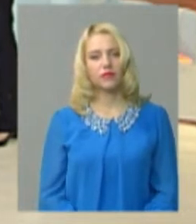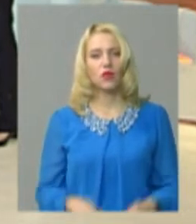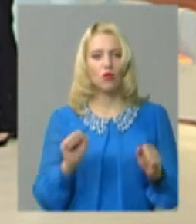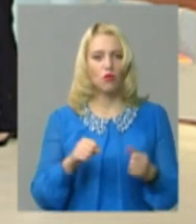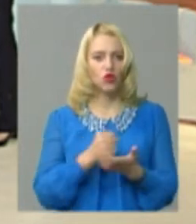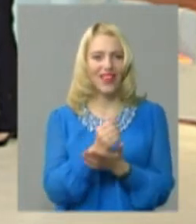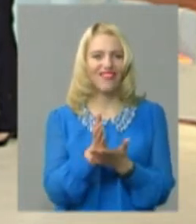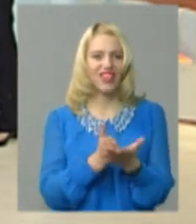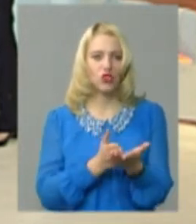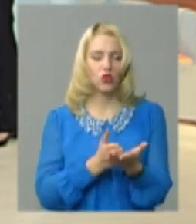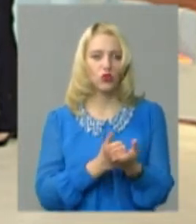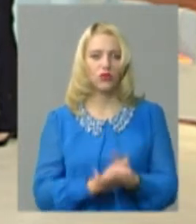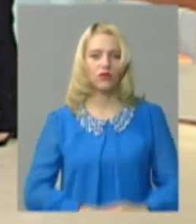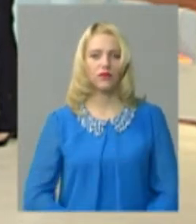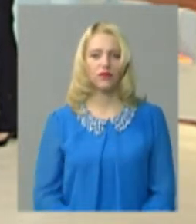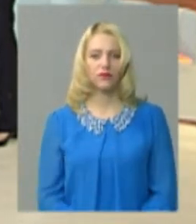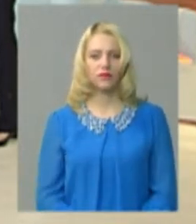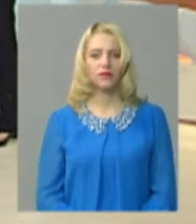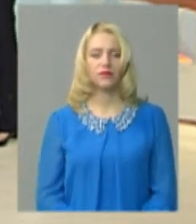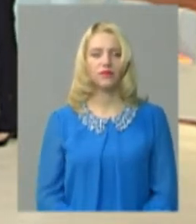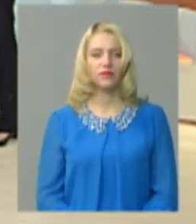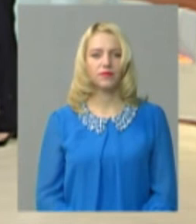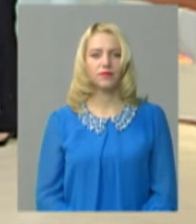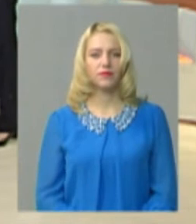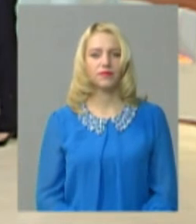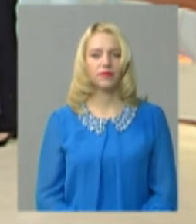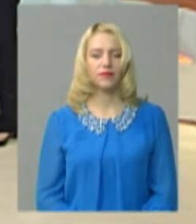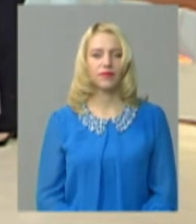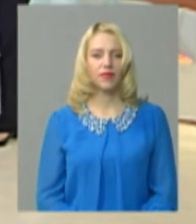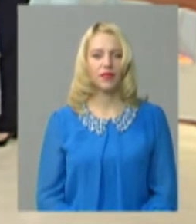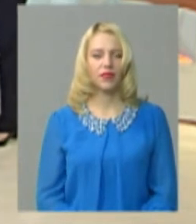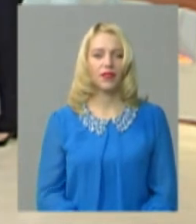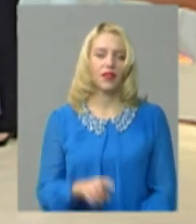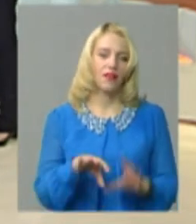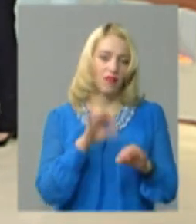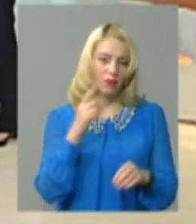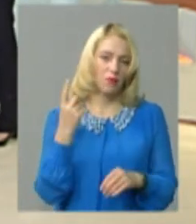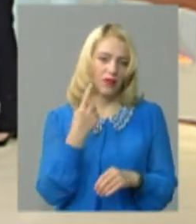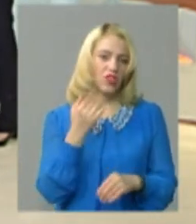Можна інфраструктура, можна децентралізація. Ну, давайте інфраструктура, те, що першим вибрали.